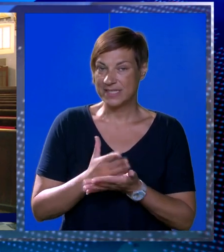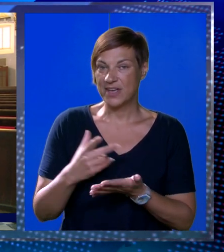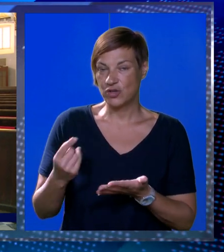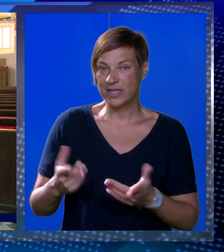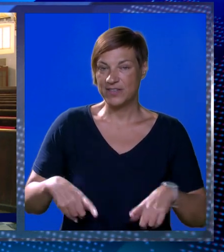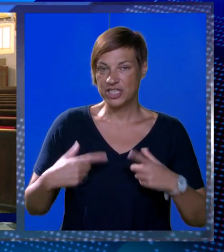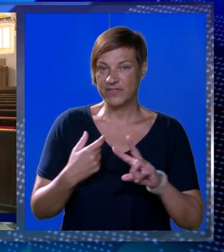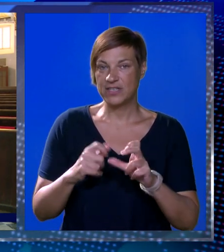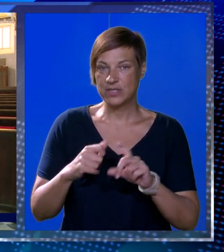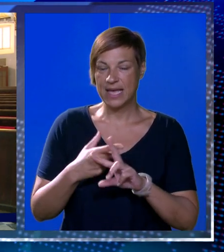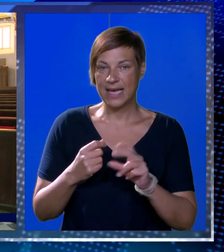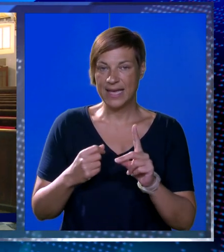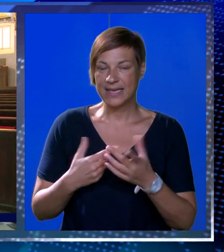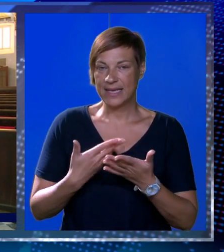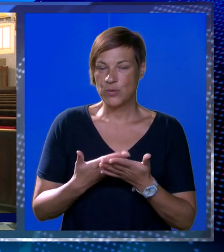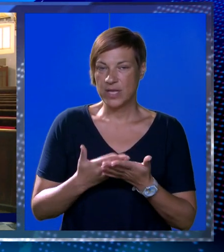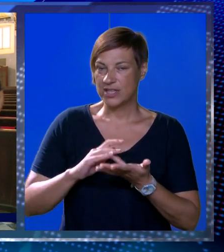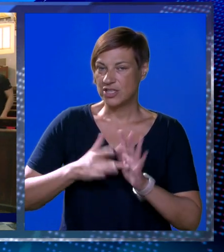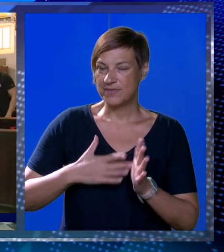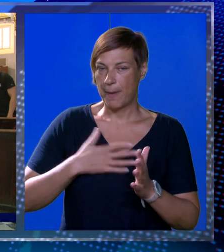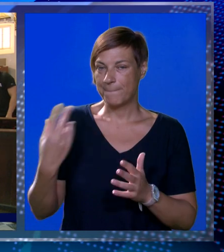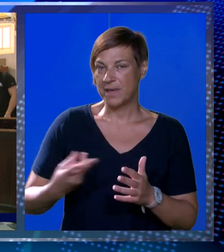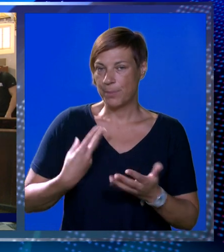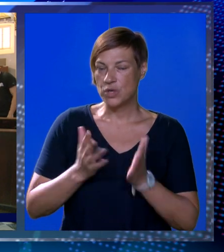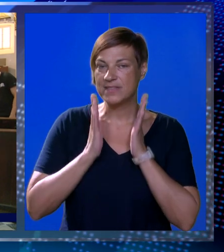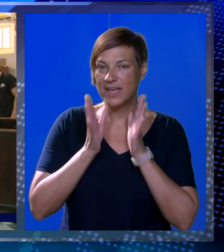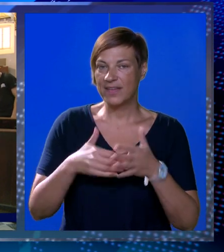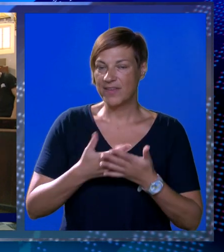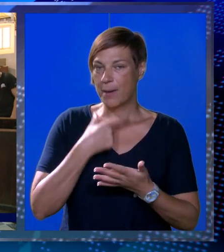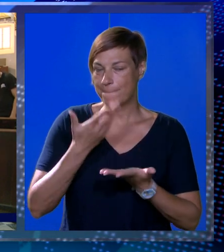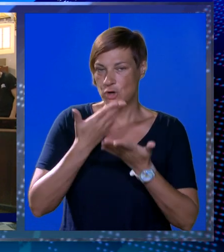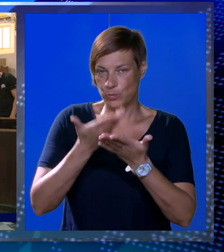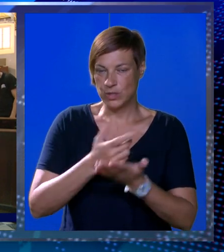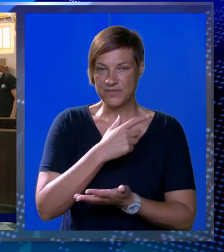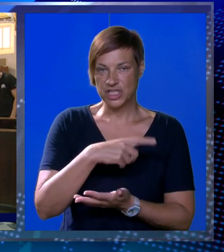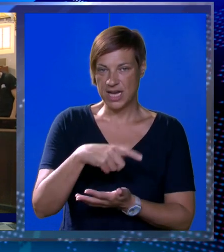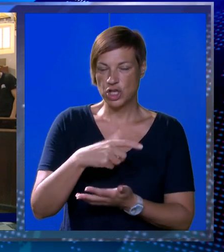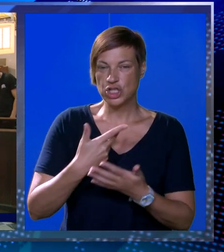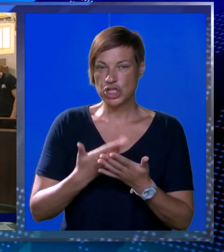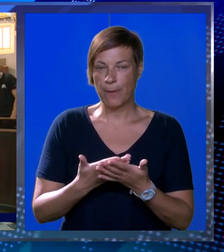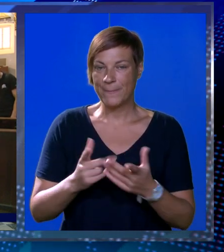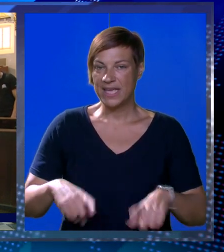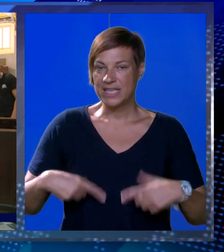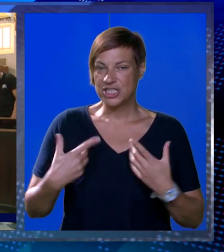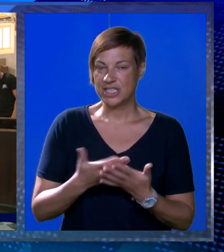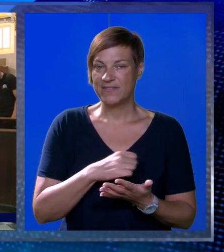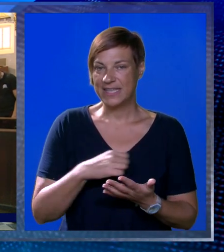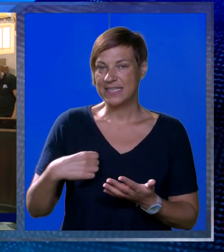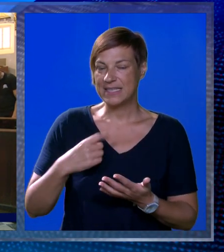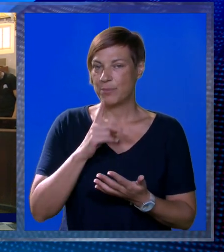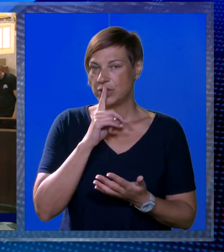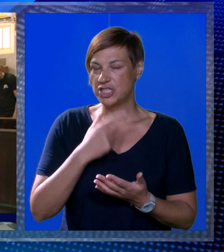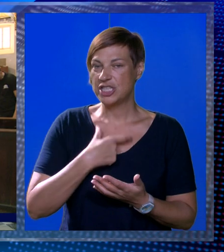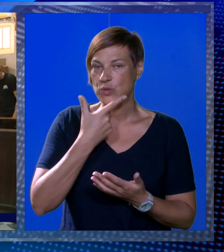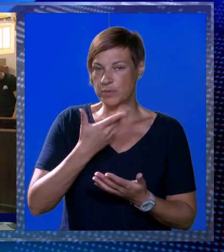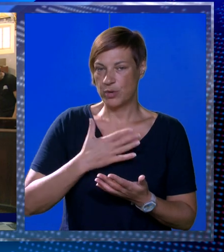svakodnevici. Oni su živjeli u Sahari, u Alžiru a ujedno svi smo mi pozvani vjernici i Bogu posvećene osobe živjeti i samoću